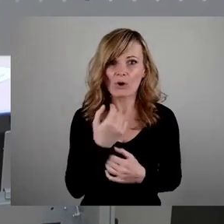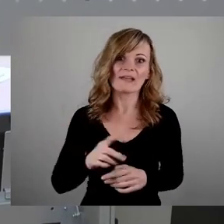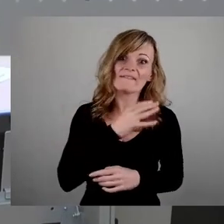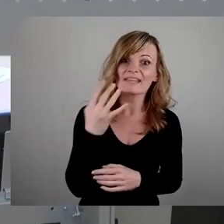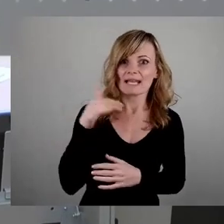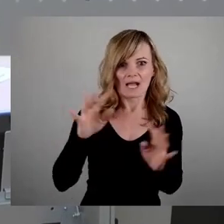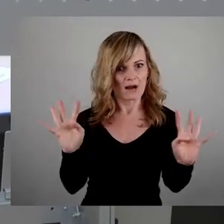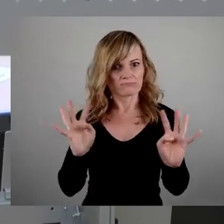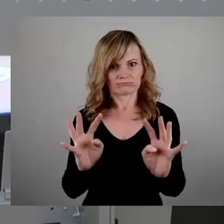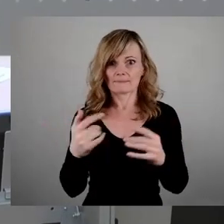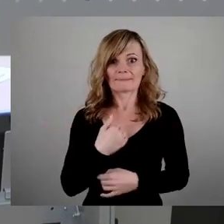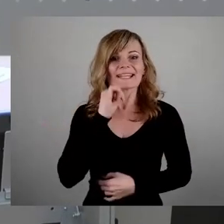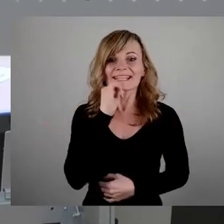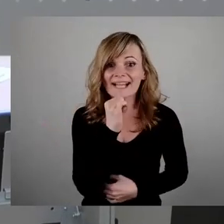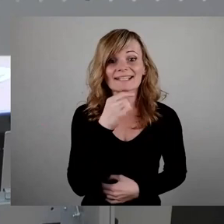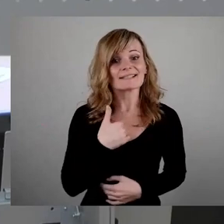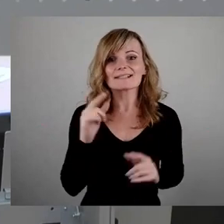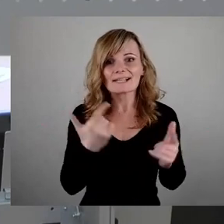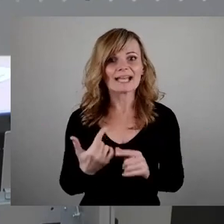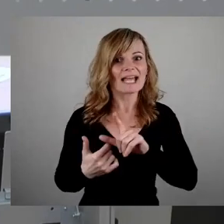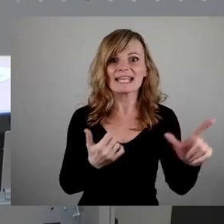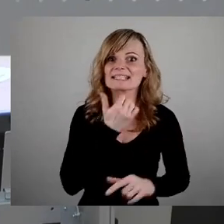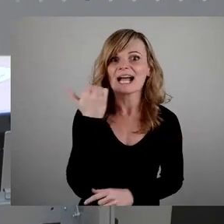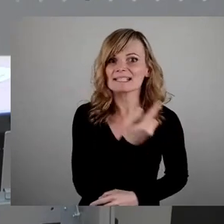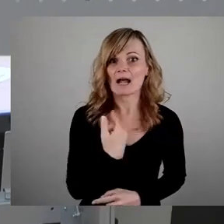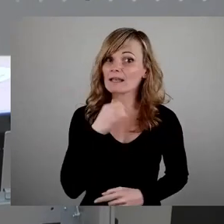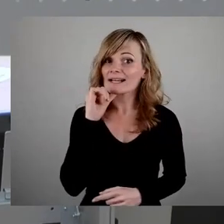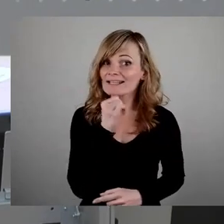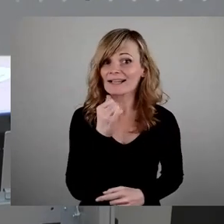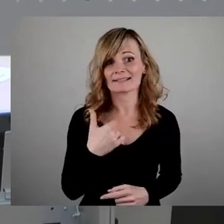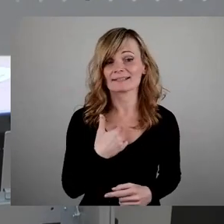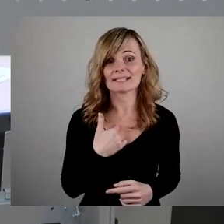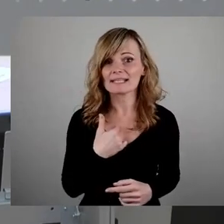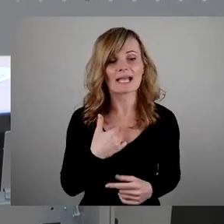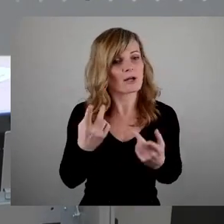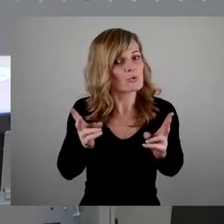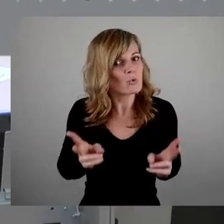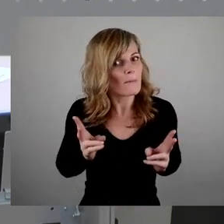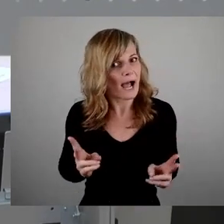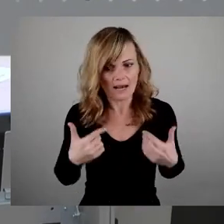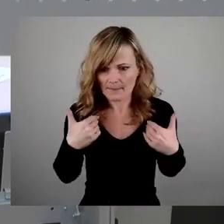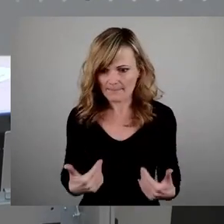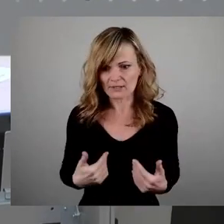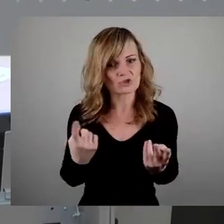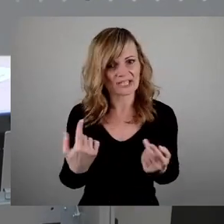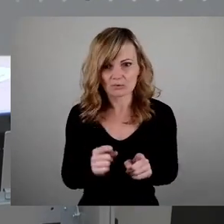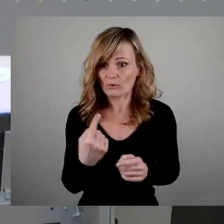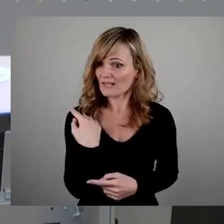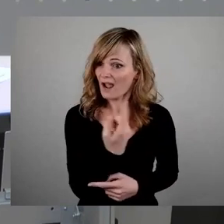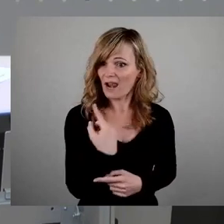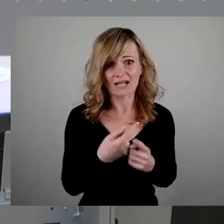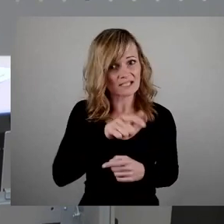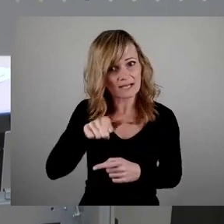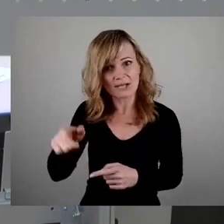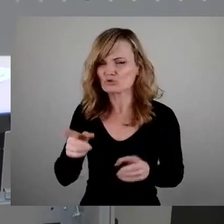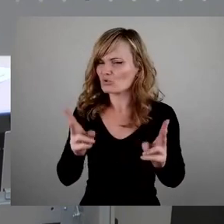Und nein, ich bin kein Linksradikaler, ja, ich bin ein ganz normaler Mensch, ich bin so, wie all die anderen Menschen ein normaler